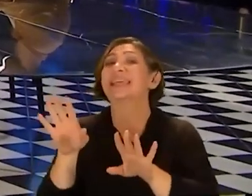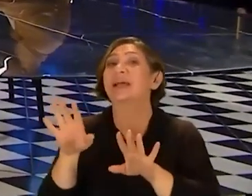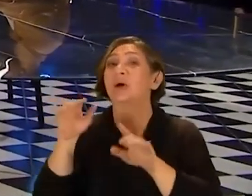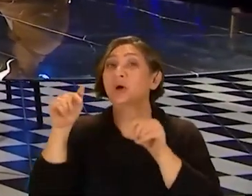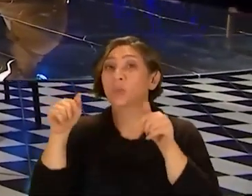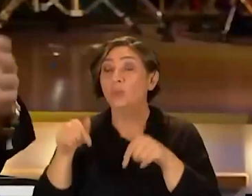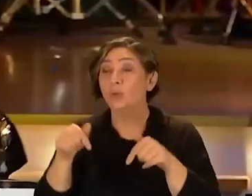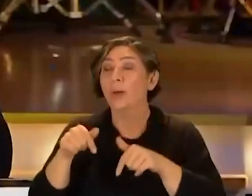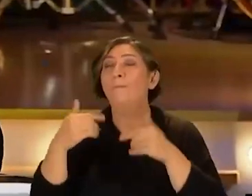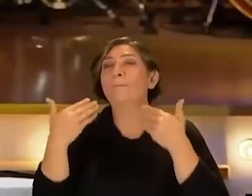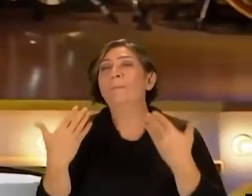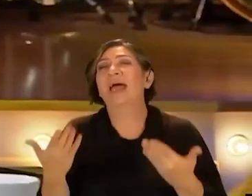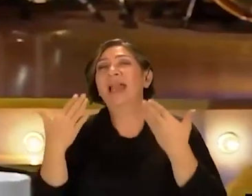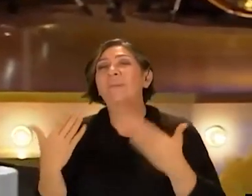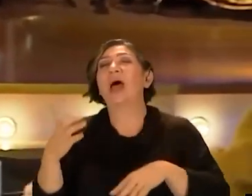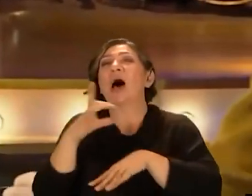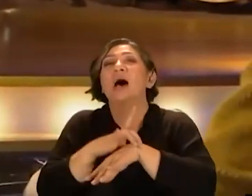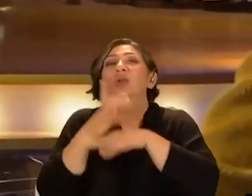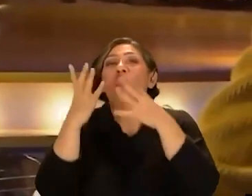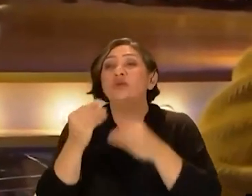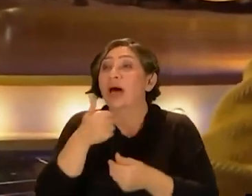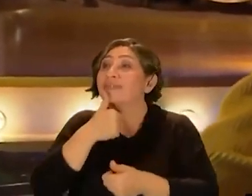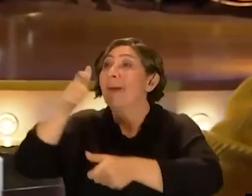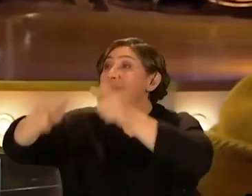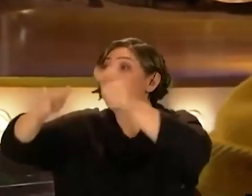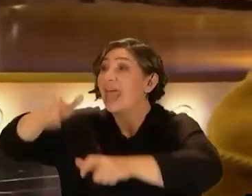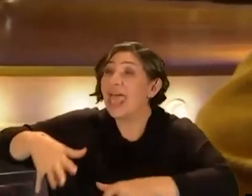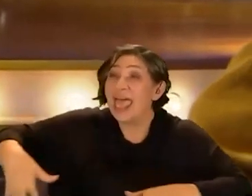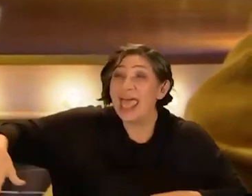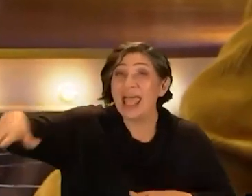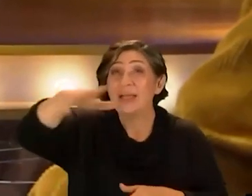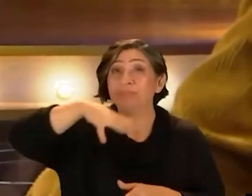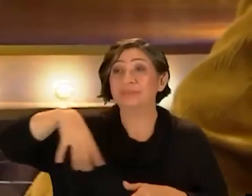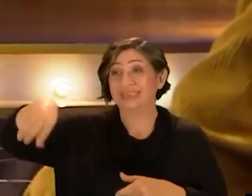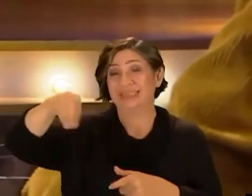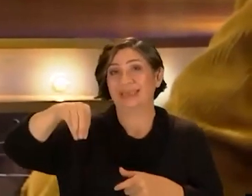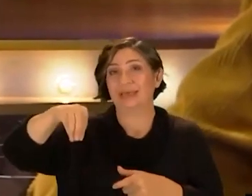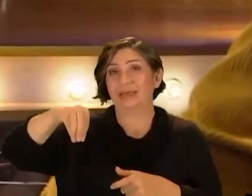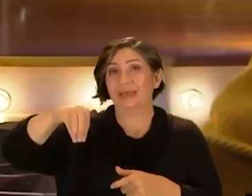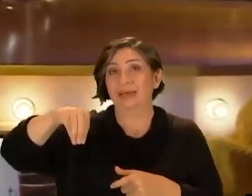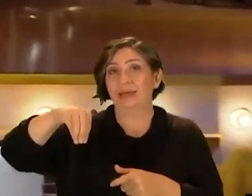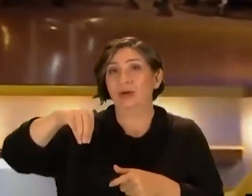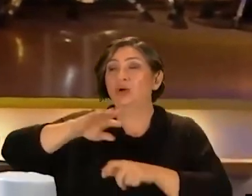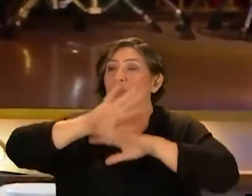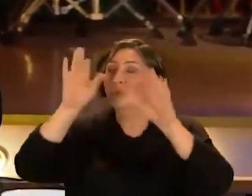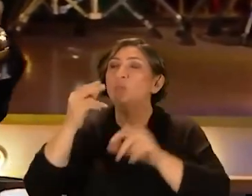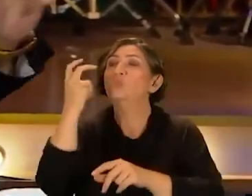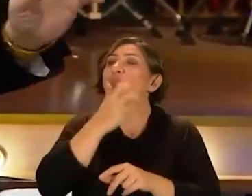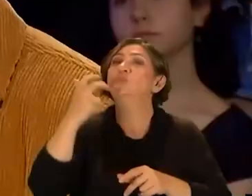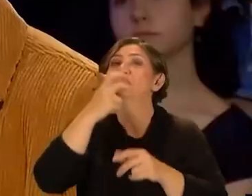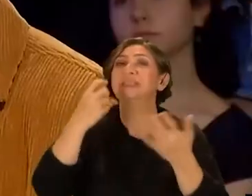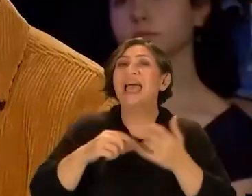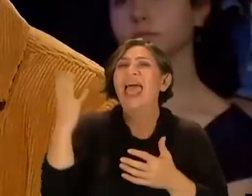ki yani bugün bayıla bayıla hastası olduğumuz adamların hepsi hepsi bütün